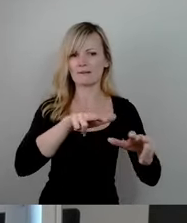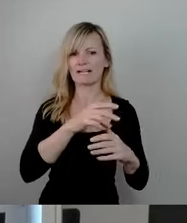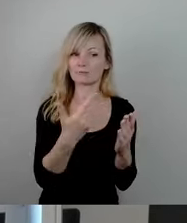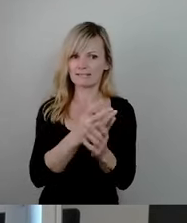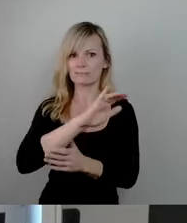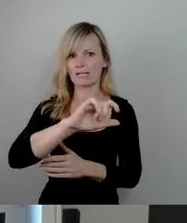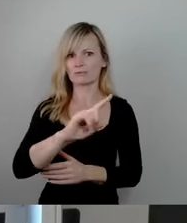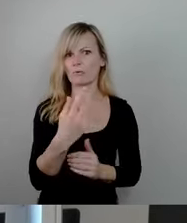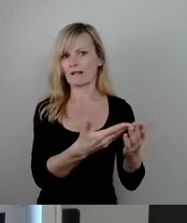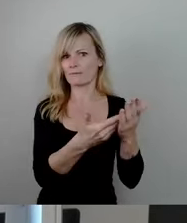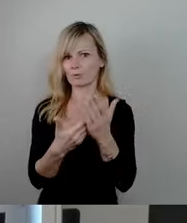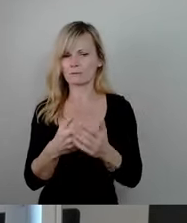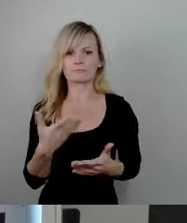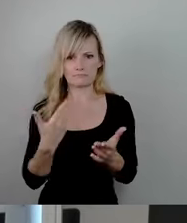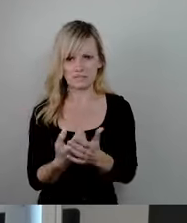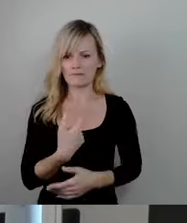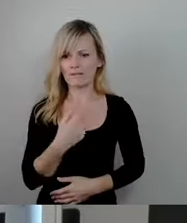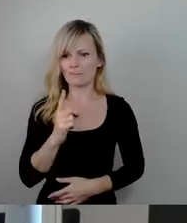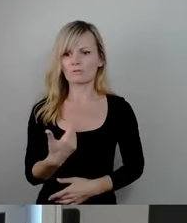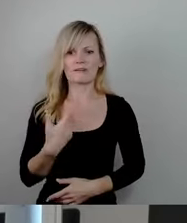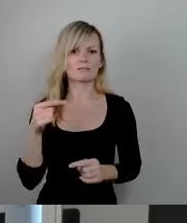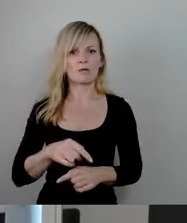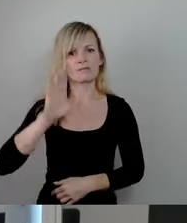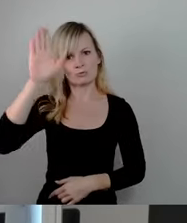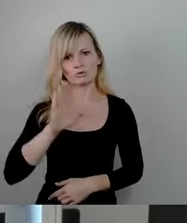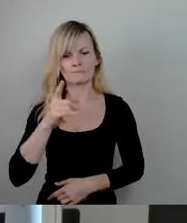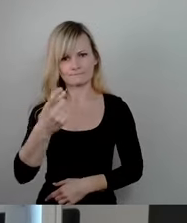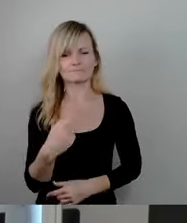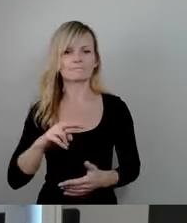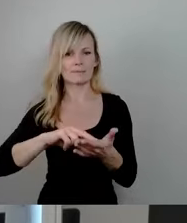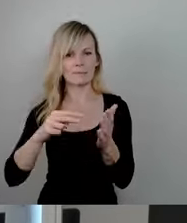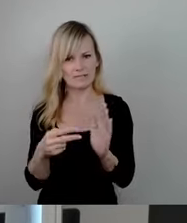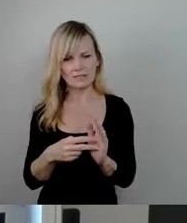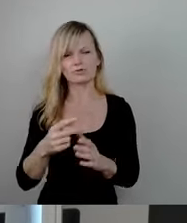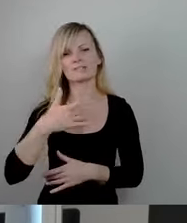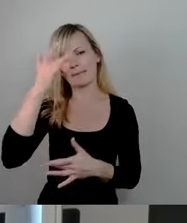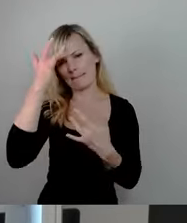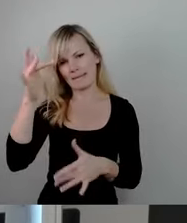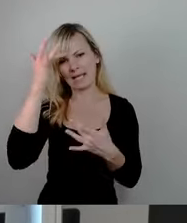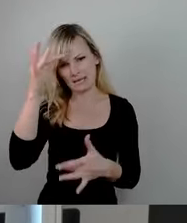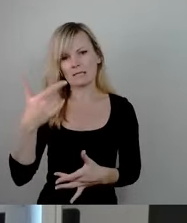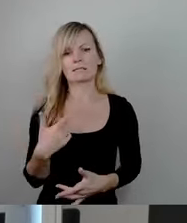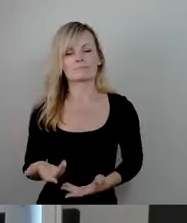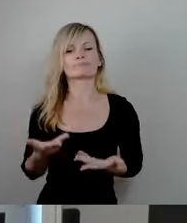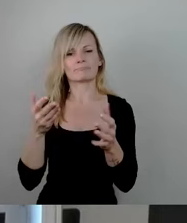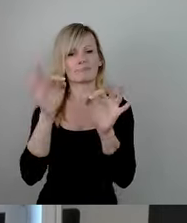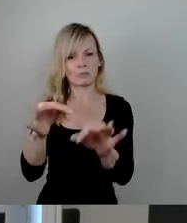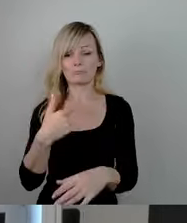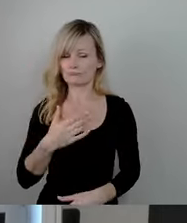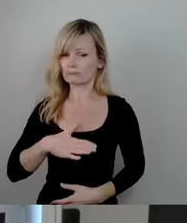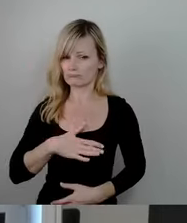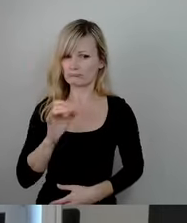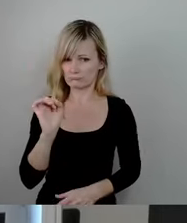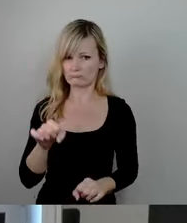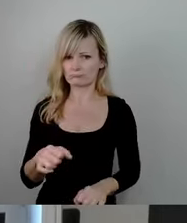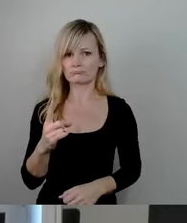bleibt es letztlich heute hier zuzustimmen, um ein politisches Bekenntnis abzugeben, was wir natürlich gern tun. Allerdings werden wir die vor